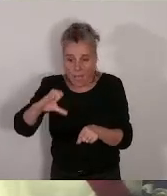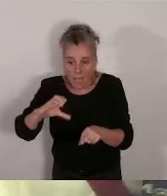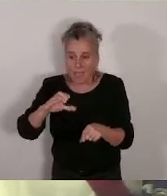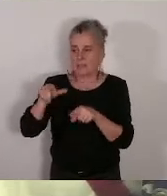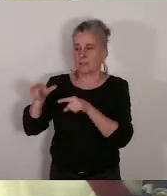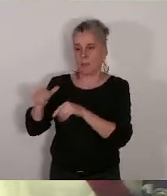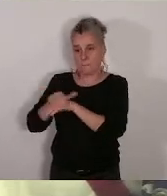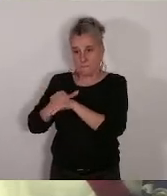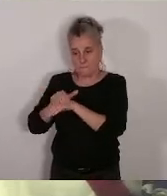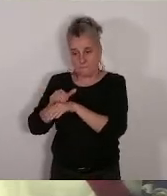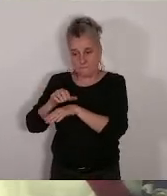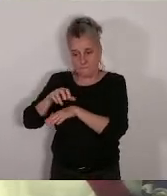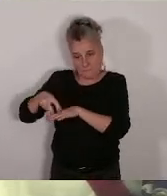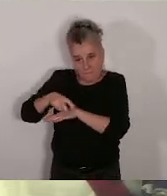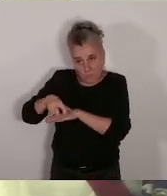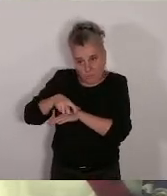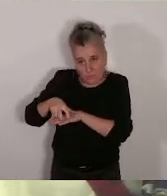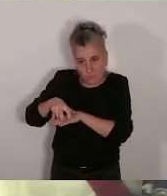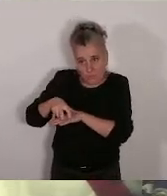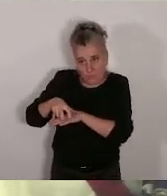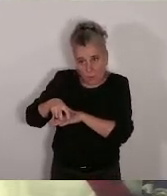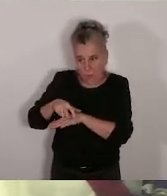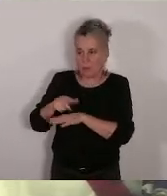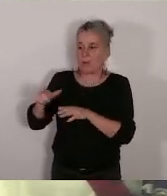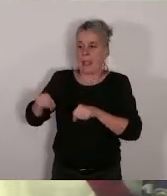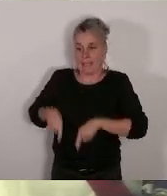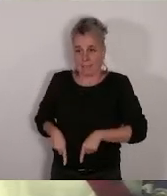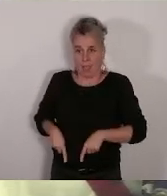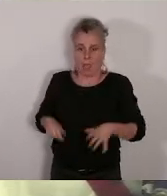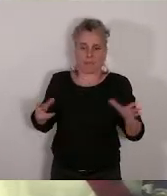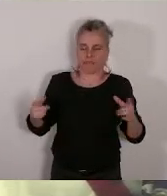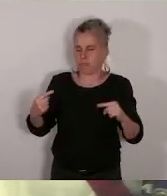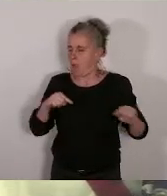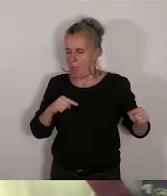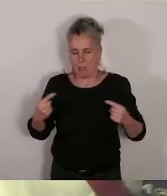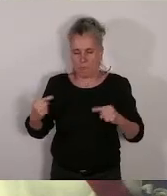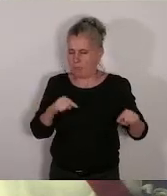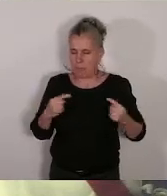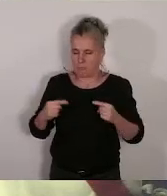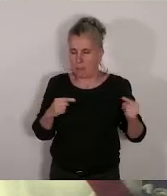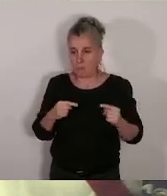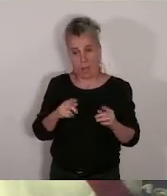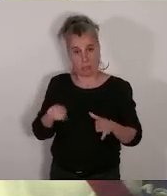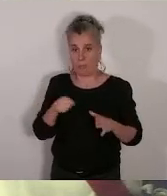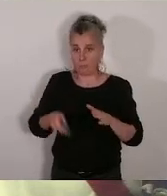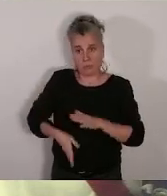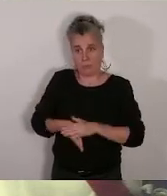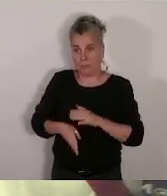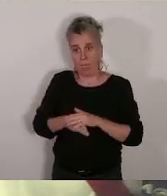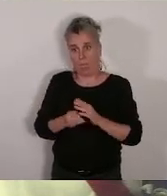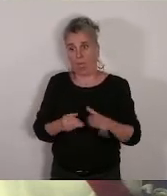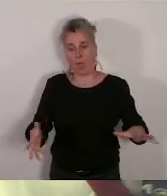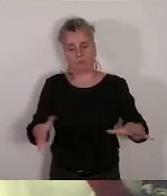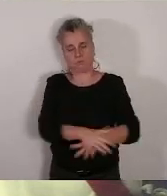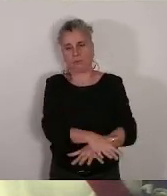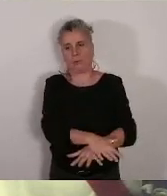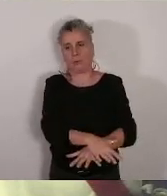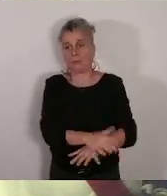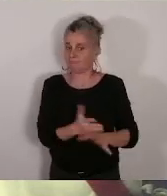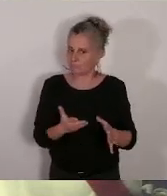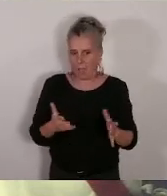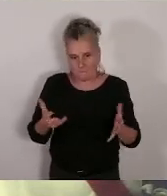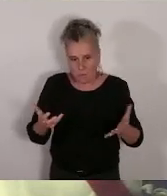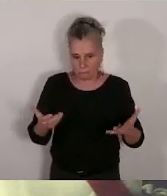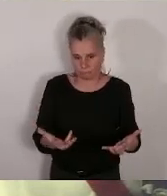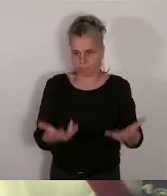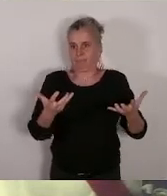pour qu'on évite l'enfouissement total tout du moins qui était proposé. Donc comme vous le savez, y a eu donc